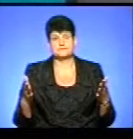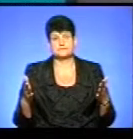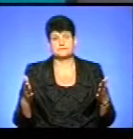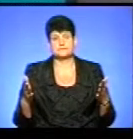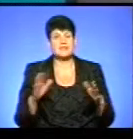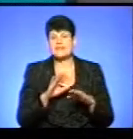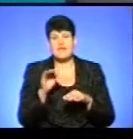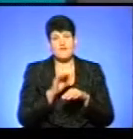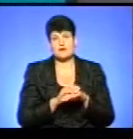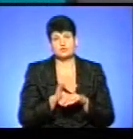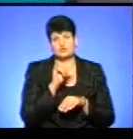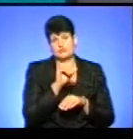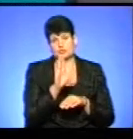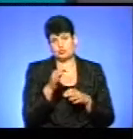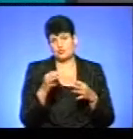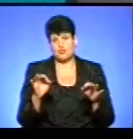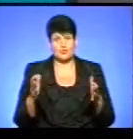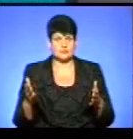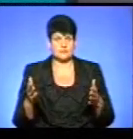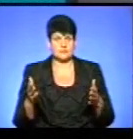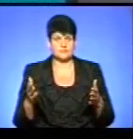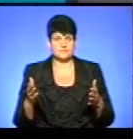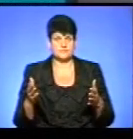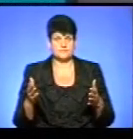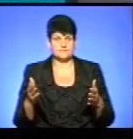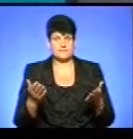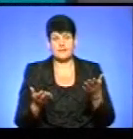Не факт, що в них буде цей дозвіл, але...